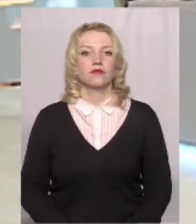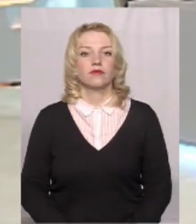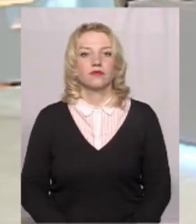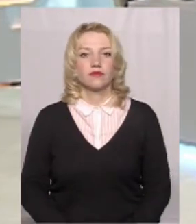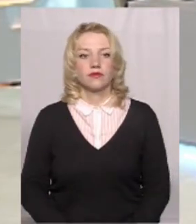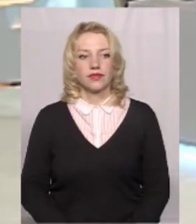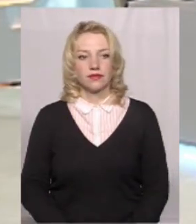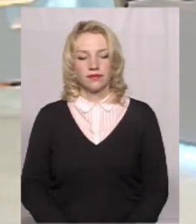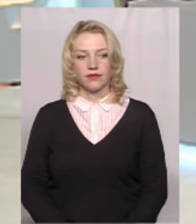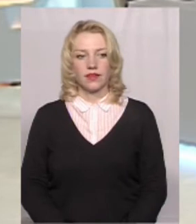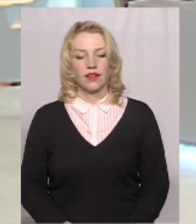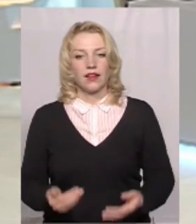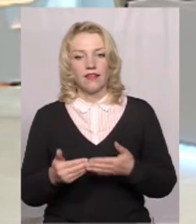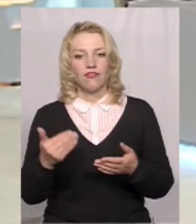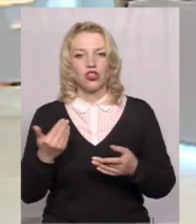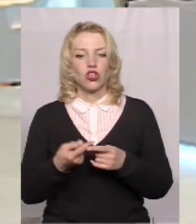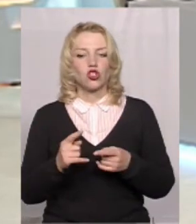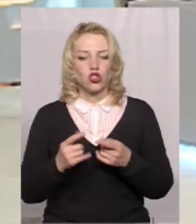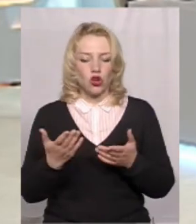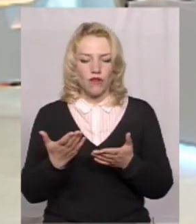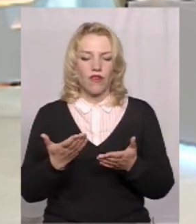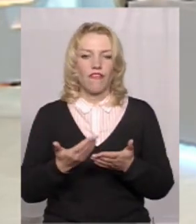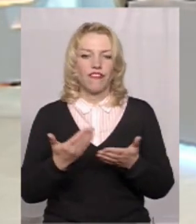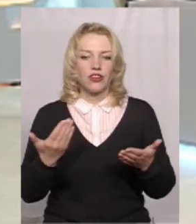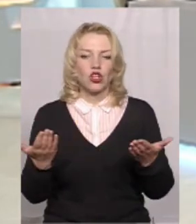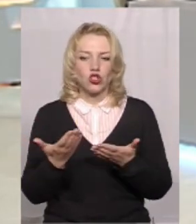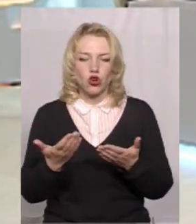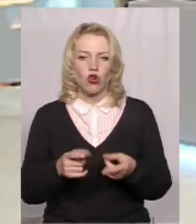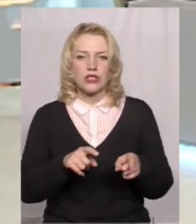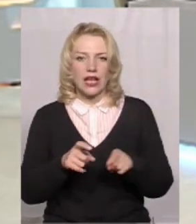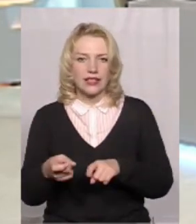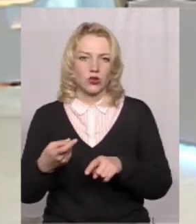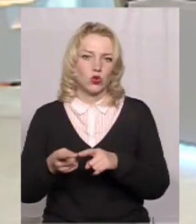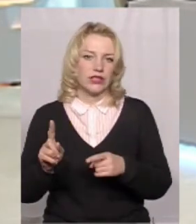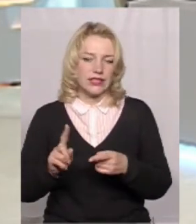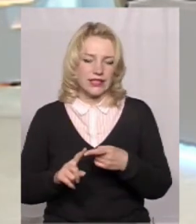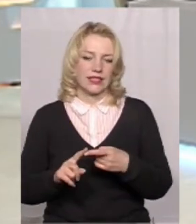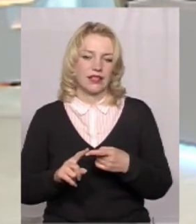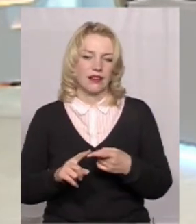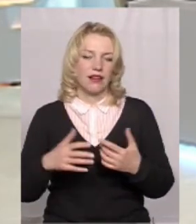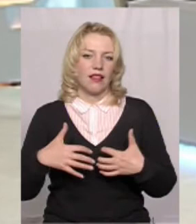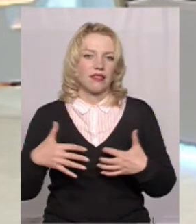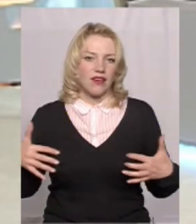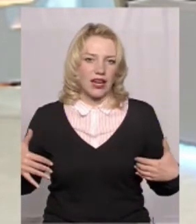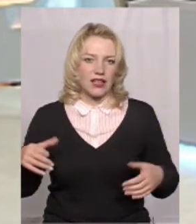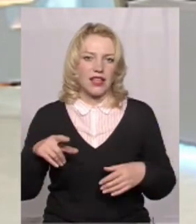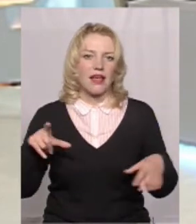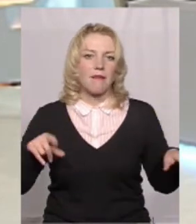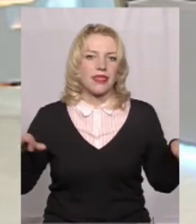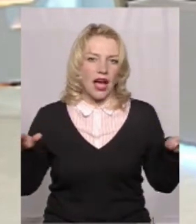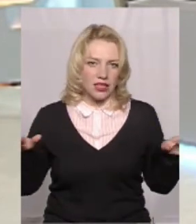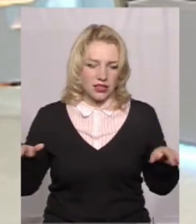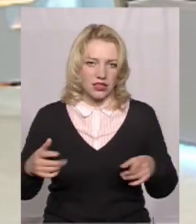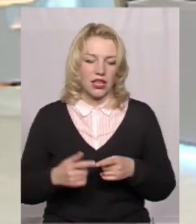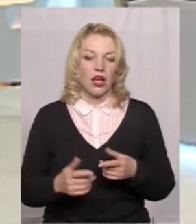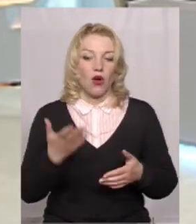І від чого вони загинули, ці тварини, птахи, зрештою? Коли ми відбирали